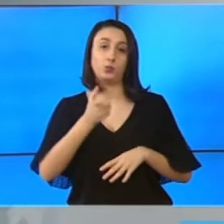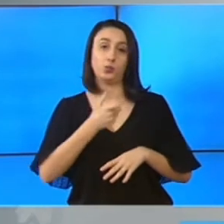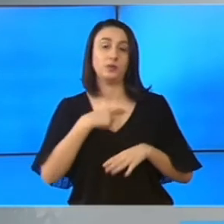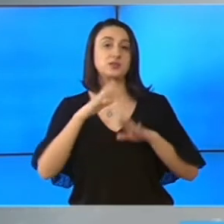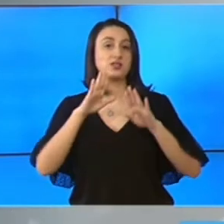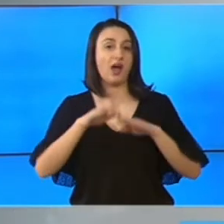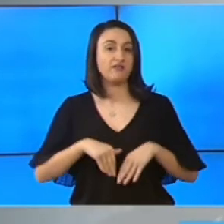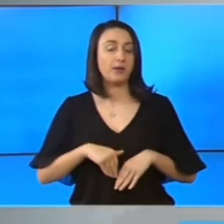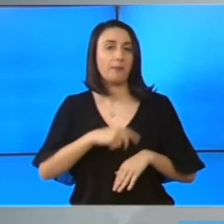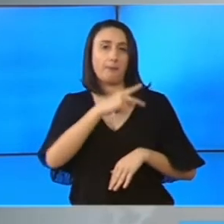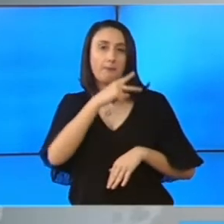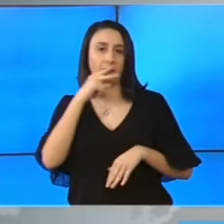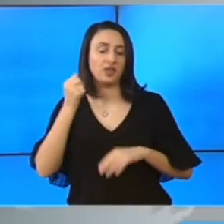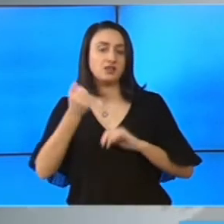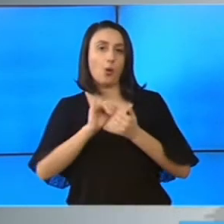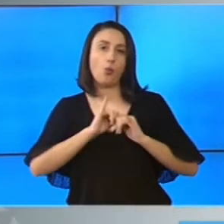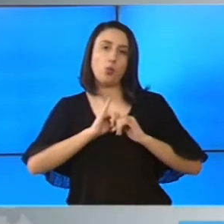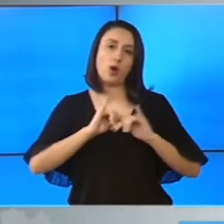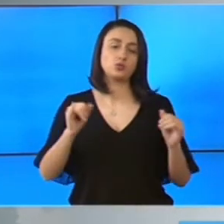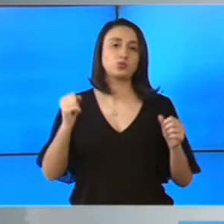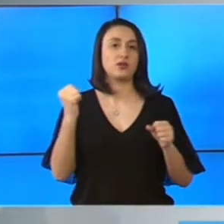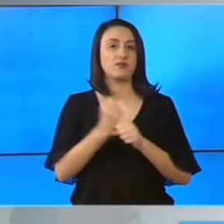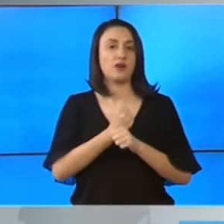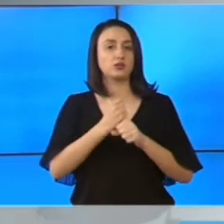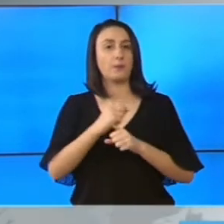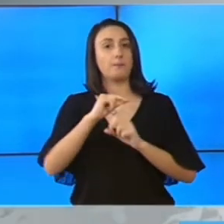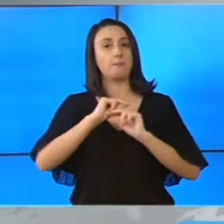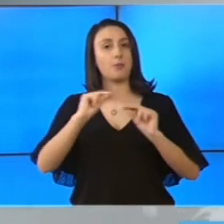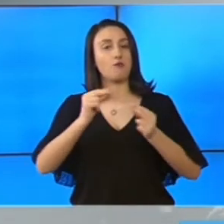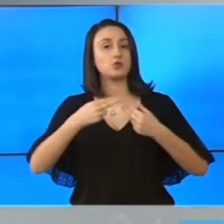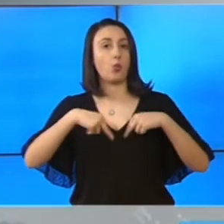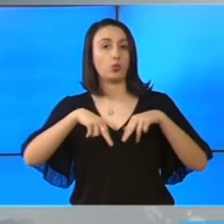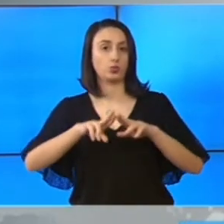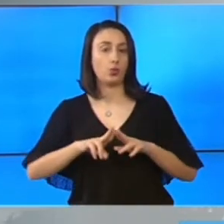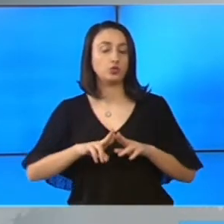pretenția sau curajul de a face din profesorii noștri